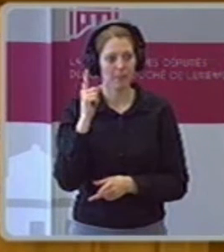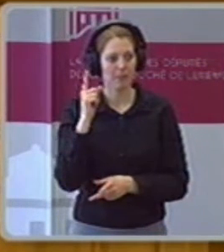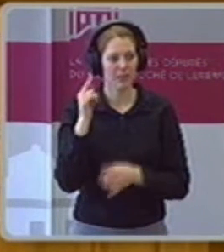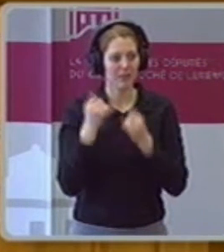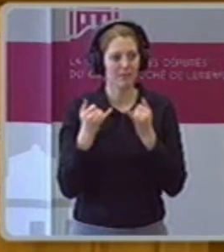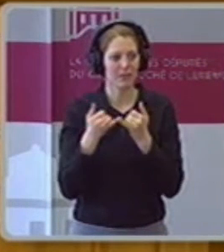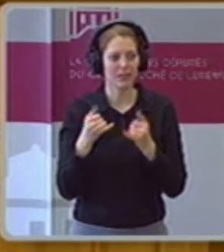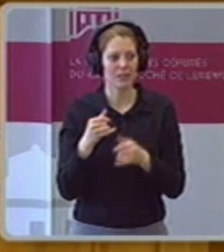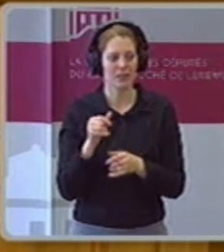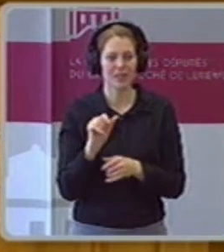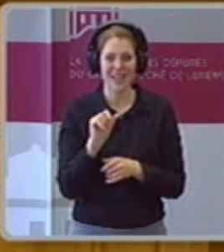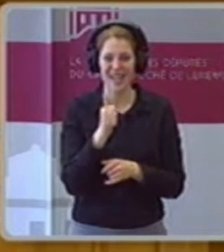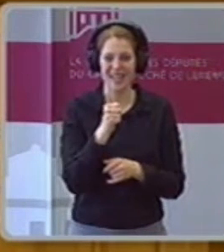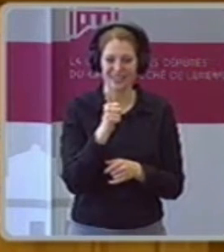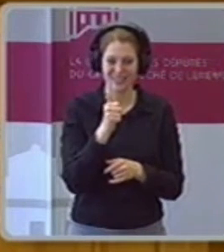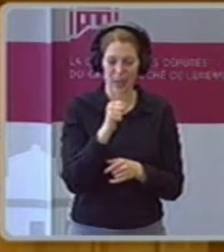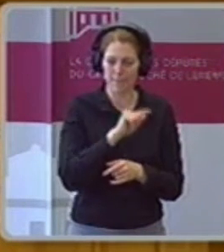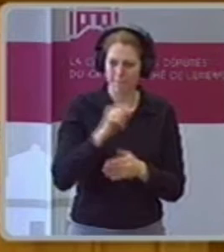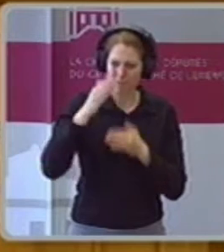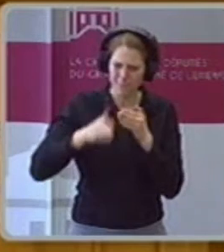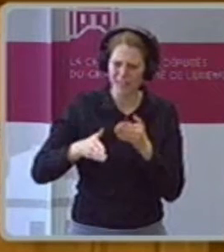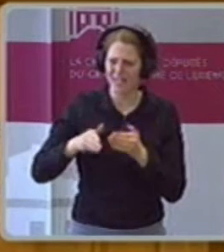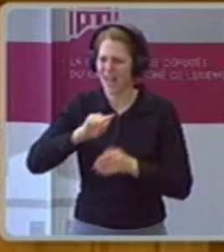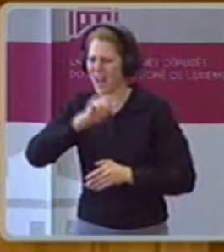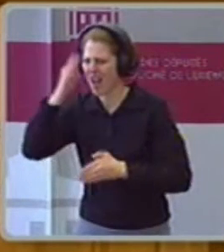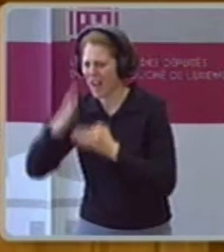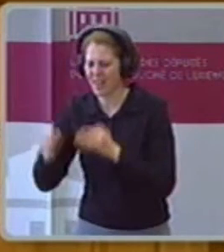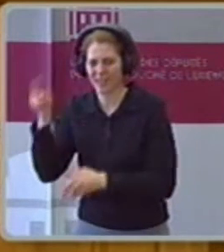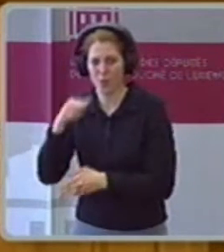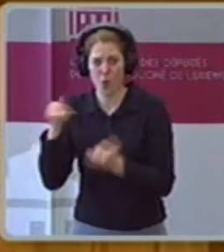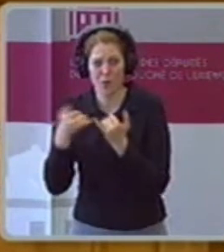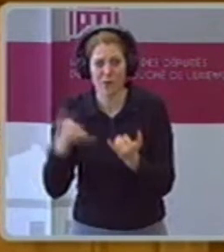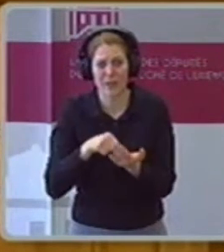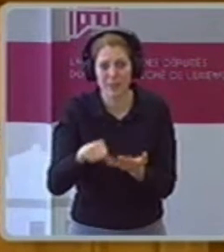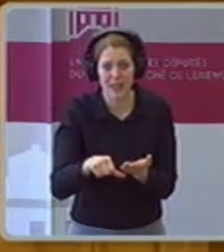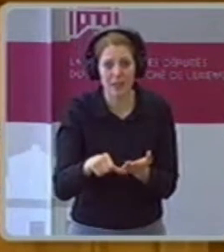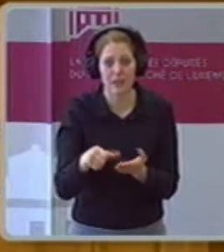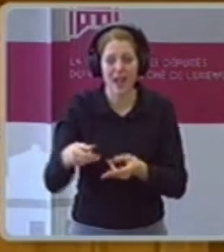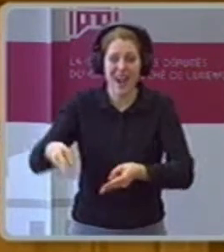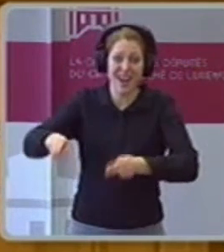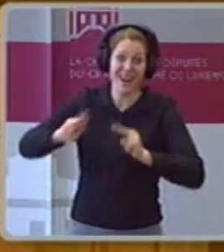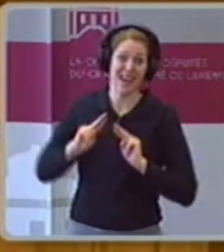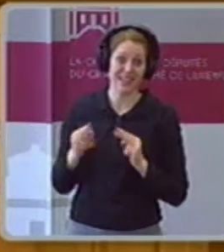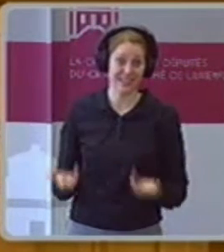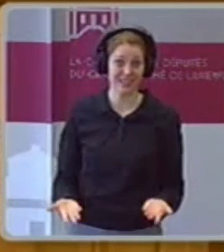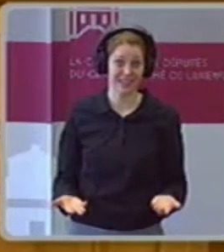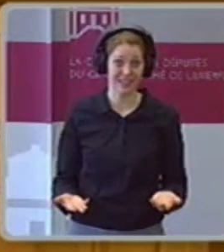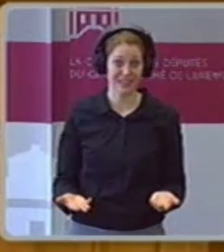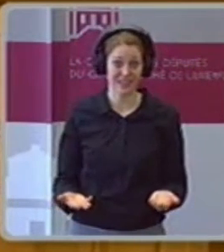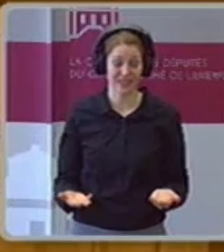finanziert wird. Nervt, Nervt, Nervt, Nervt, Kastepunkt von der Steuerreform nach zusätzlichen Reformen.